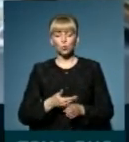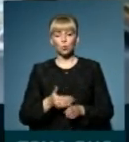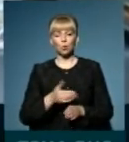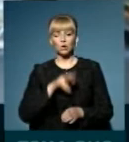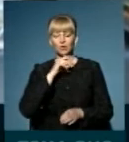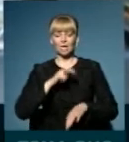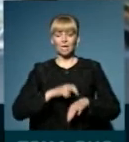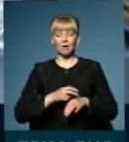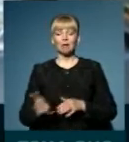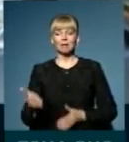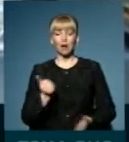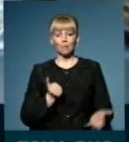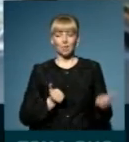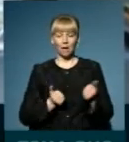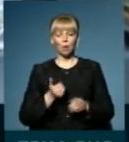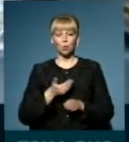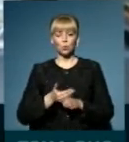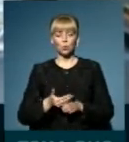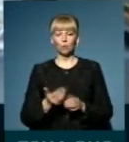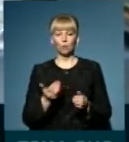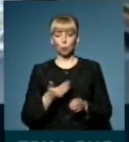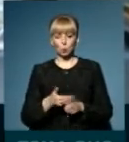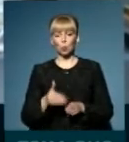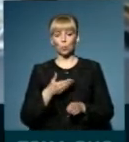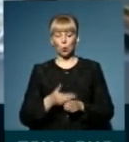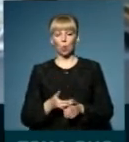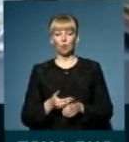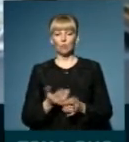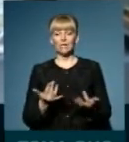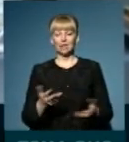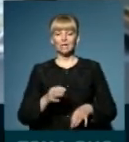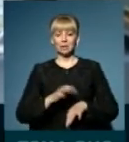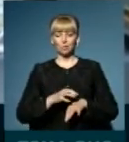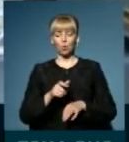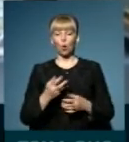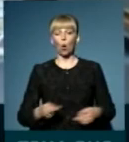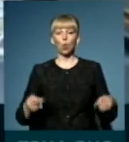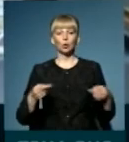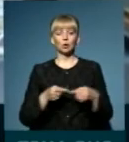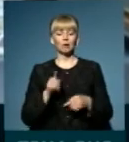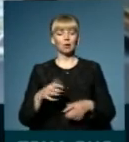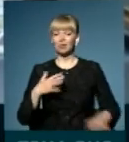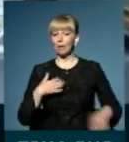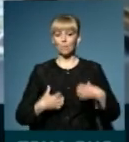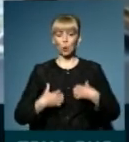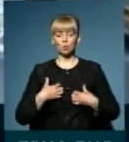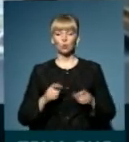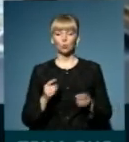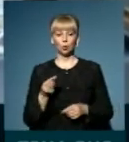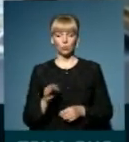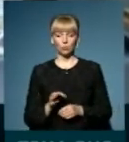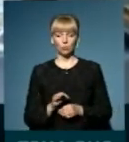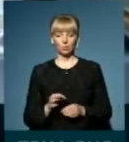чернівецькі лікарі набирають поступову кількість пацієнтів, але одночасно з тим не поспішаючи, тому що